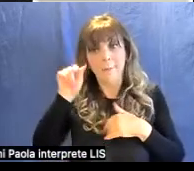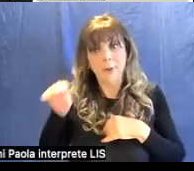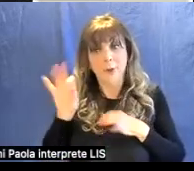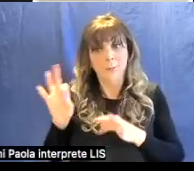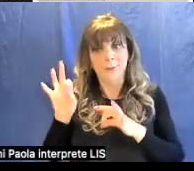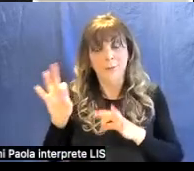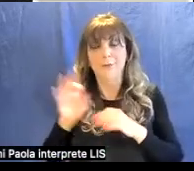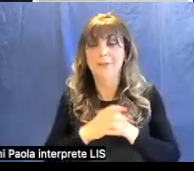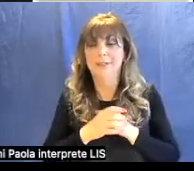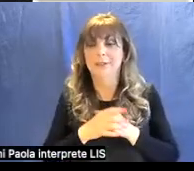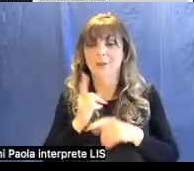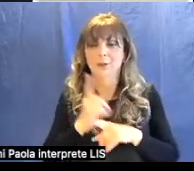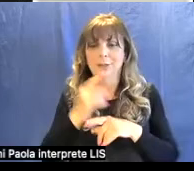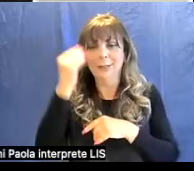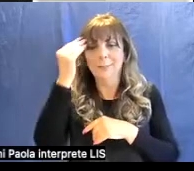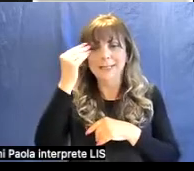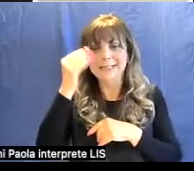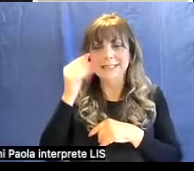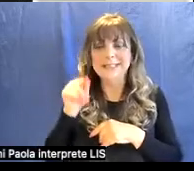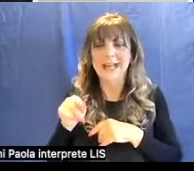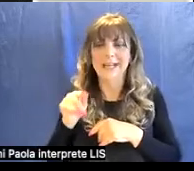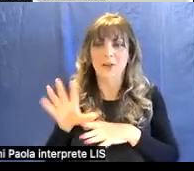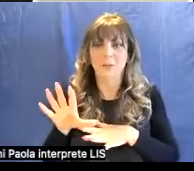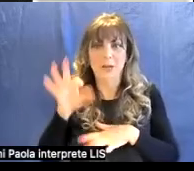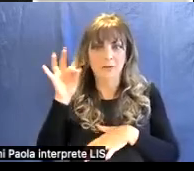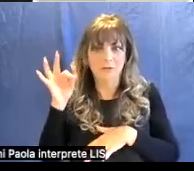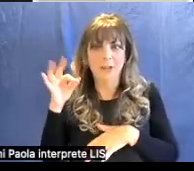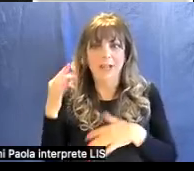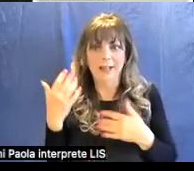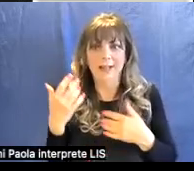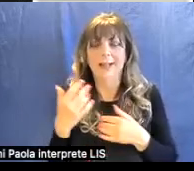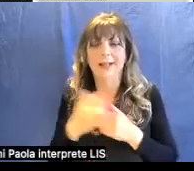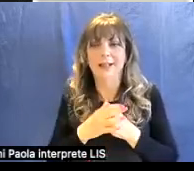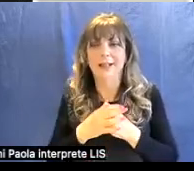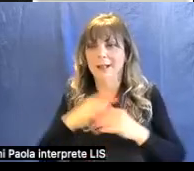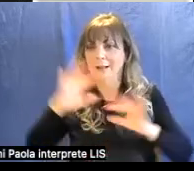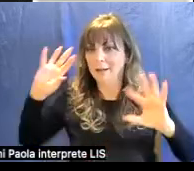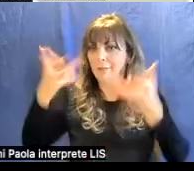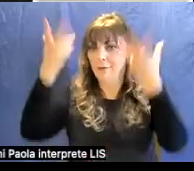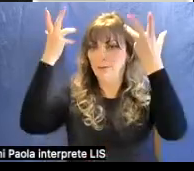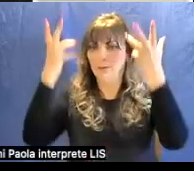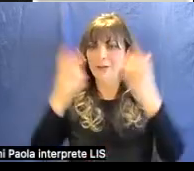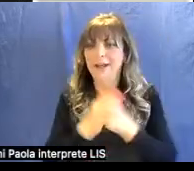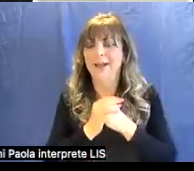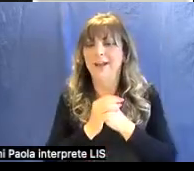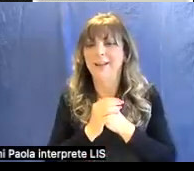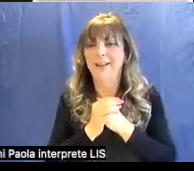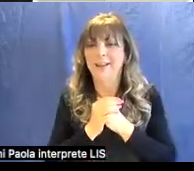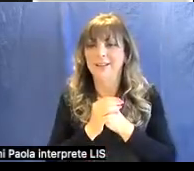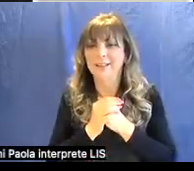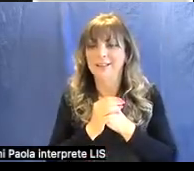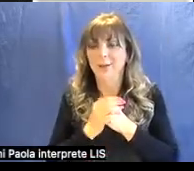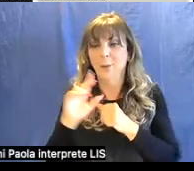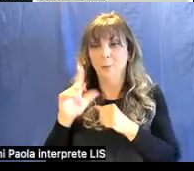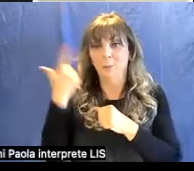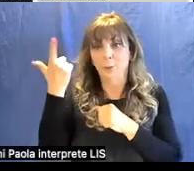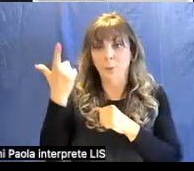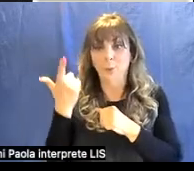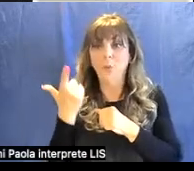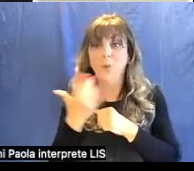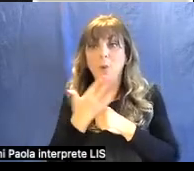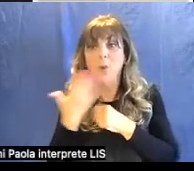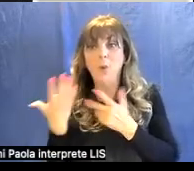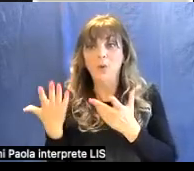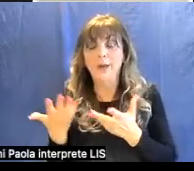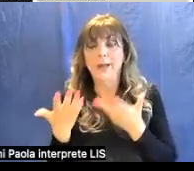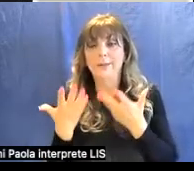dovete pensare che questa fu una scelta piuttosto rivoluzionaria il blu era un colore